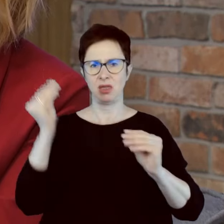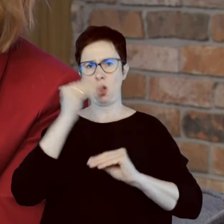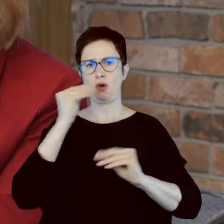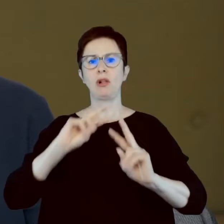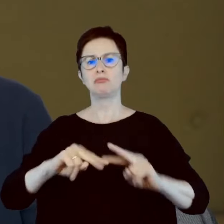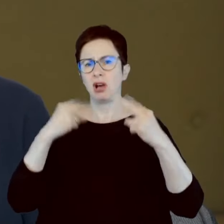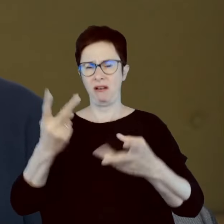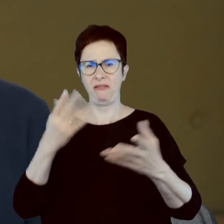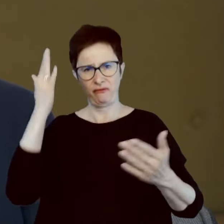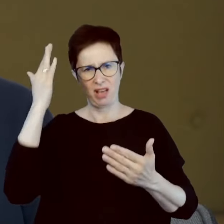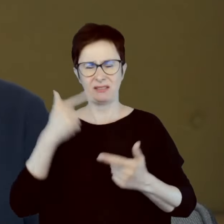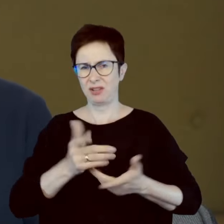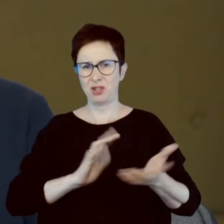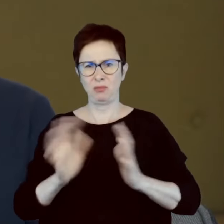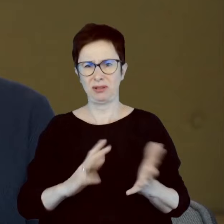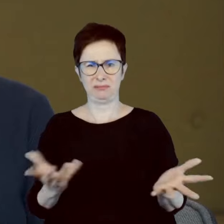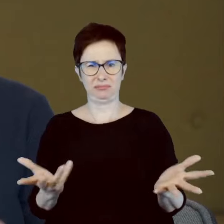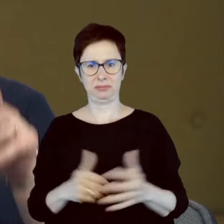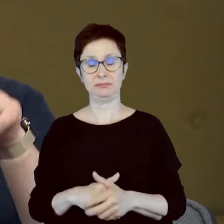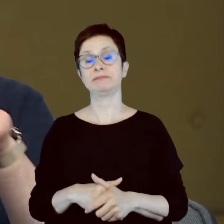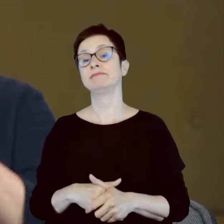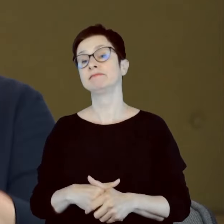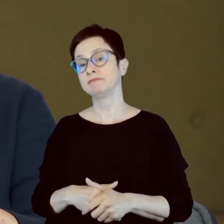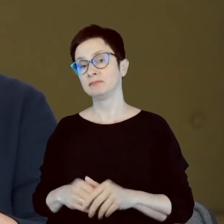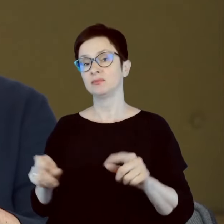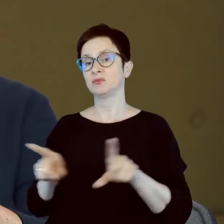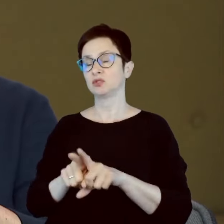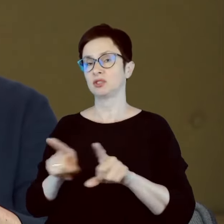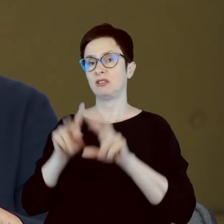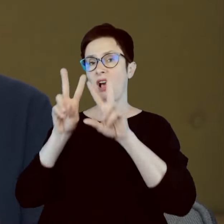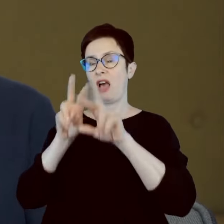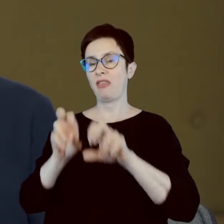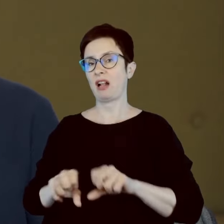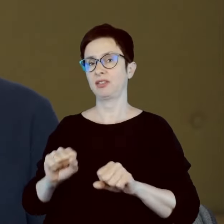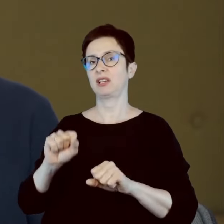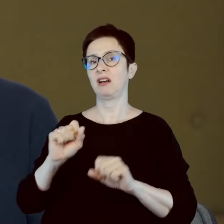A to samo w analityce danych w przedsiębiorstwie.